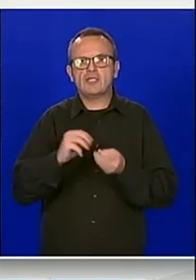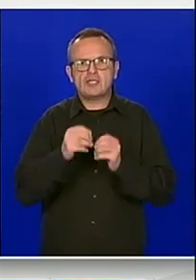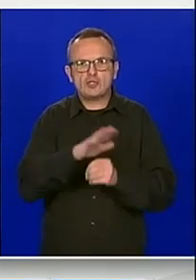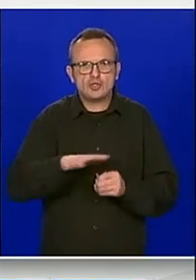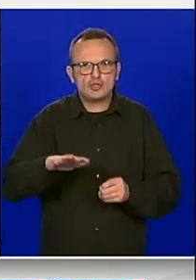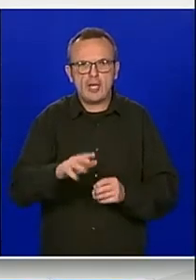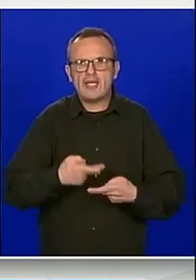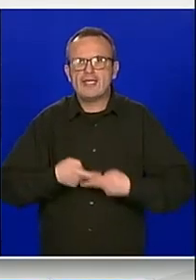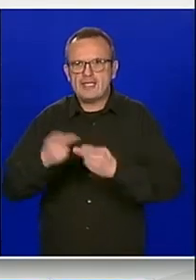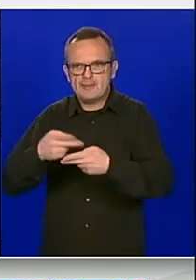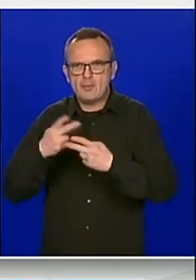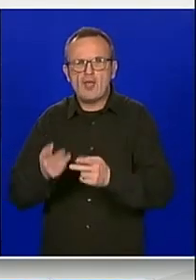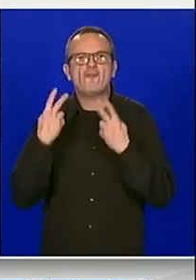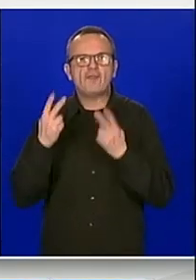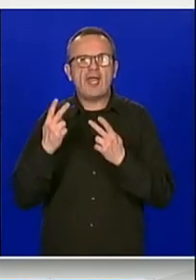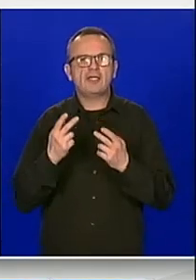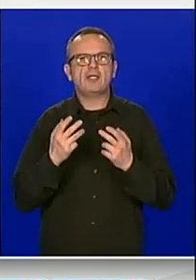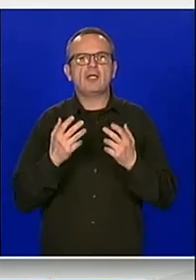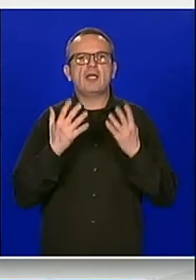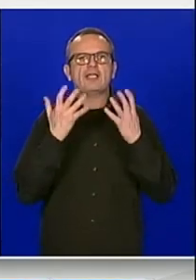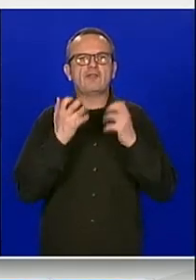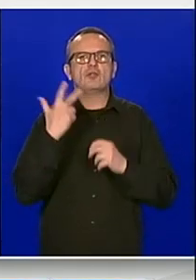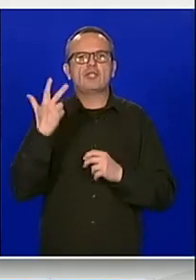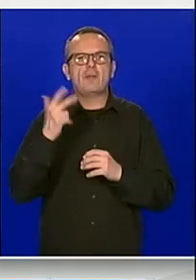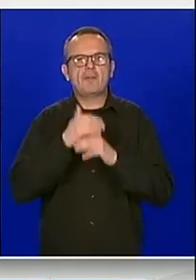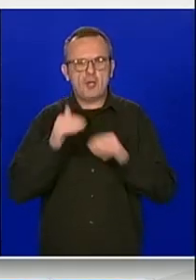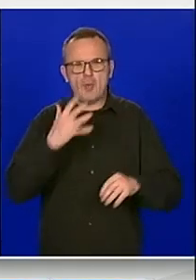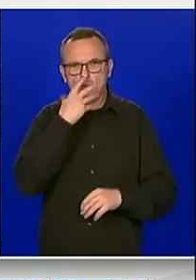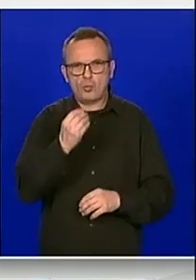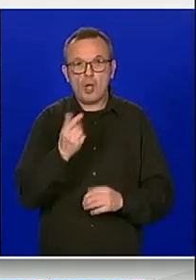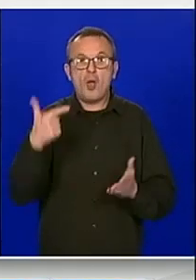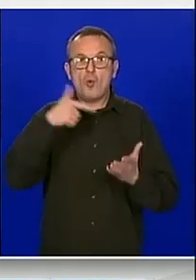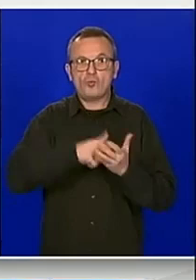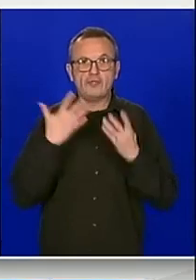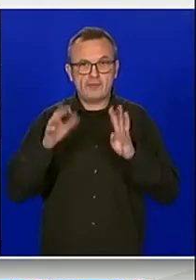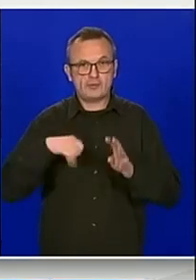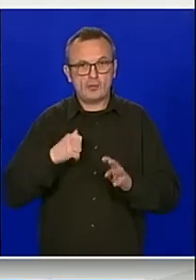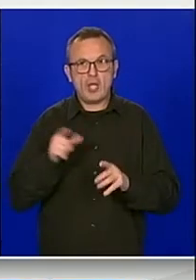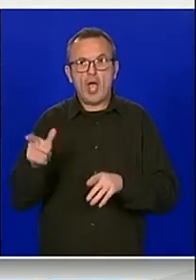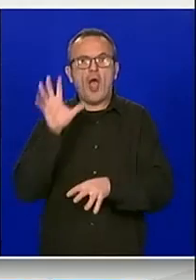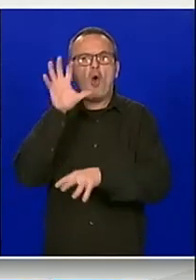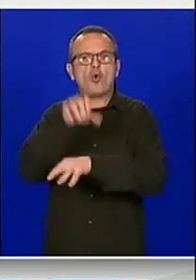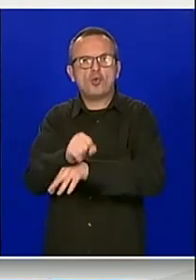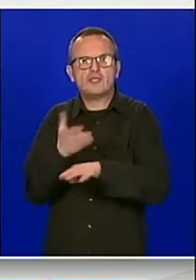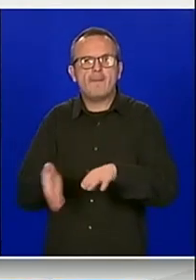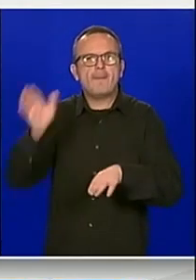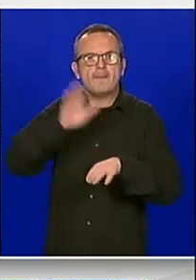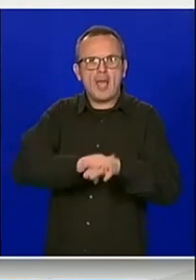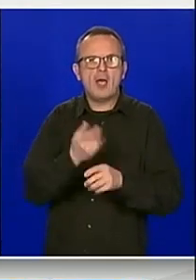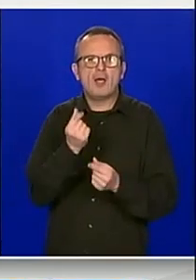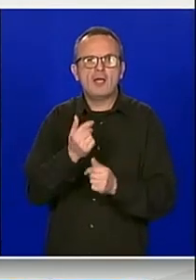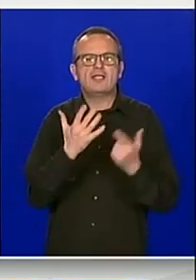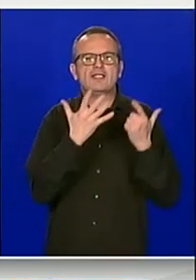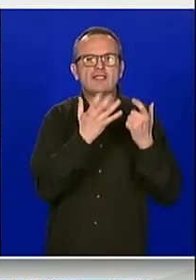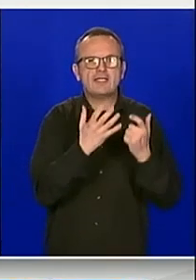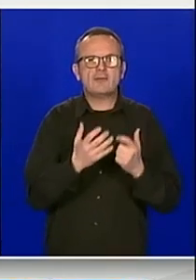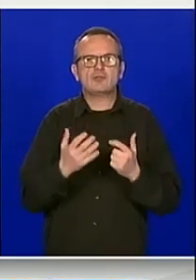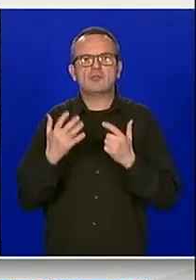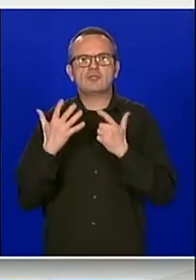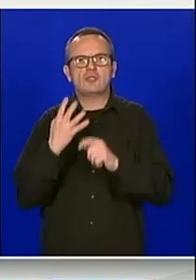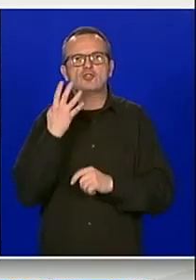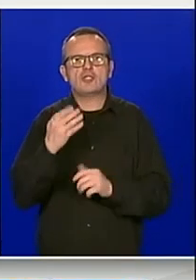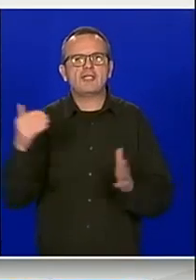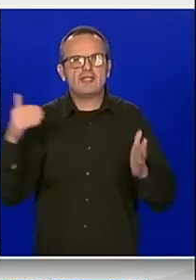913 milijuna kuna. U 2019. godini koncesijska nakljada iznosila je 774